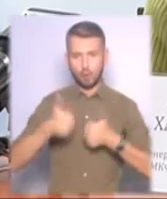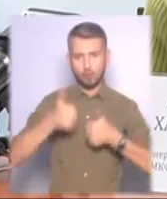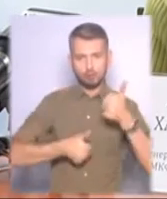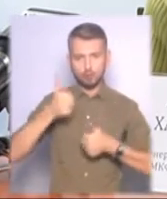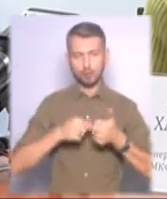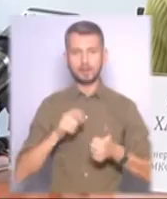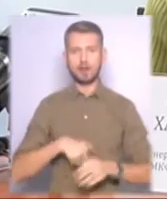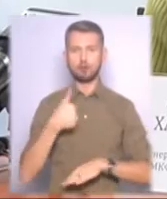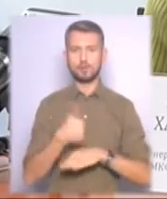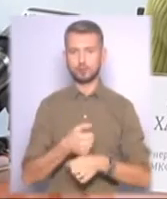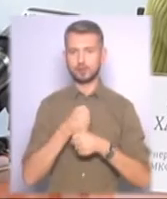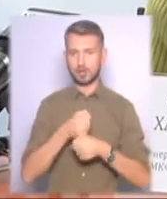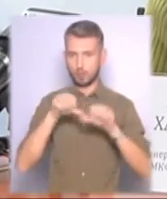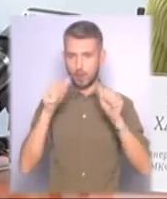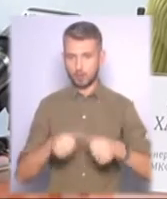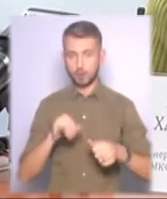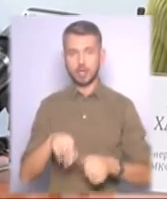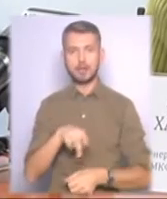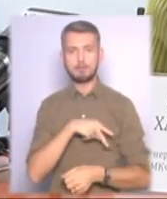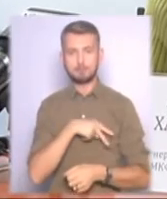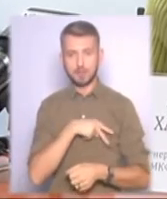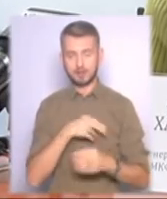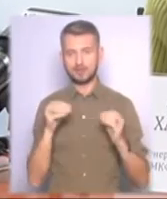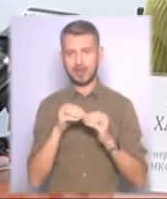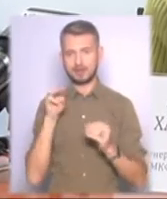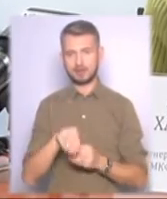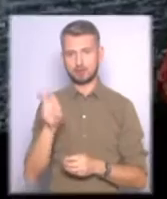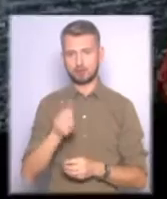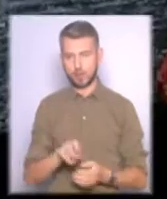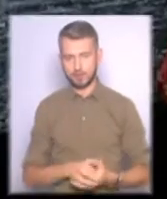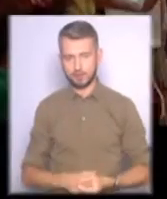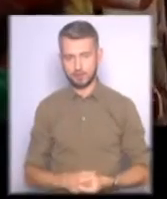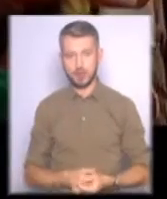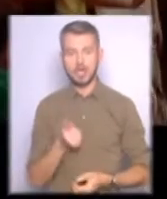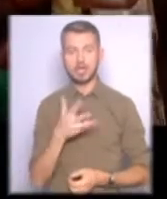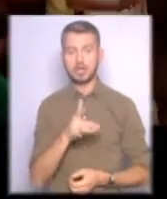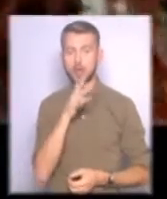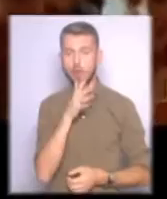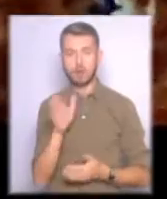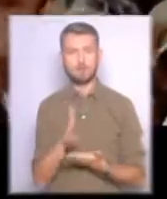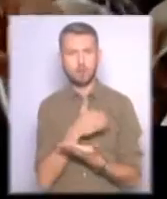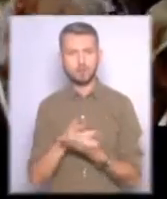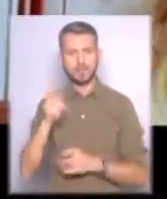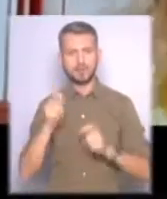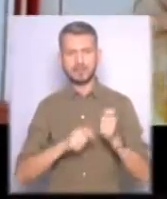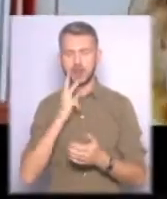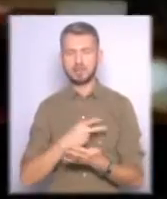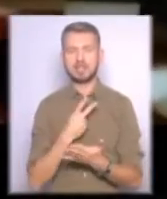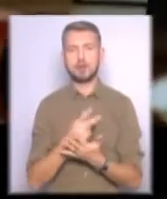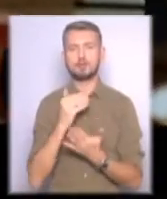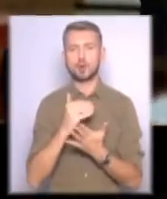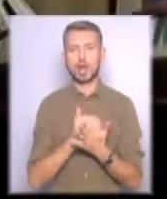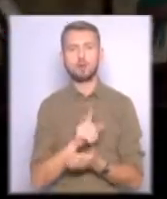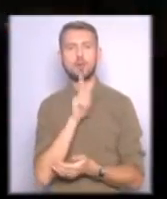за головну статуєтку і за приз у 10 тисяч доларів. Кілька років поспільне фестивалі представляють і програму